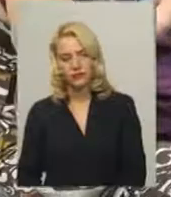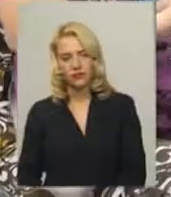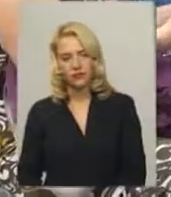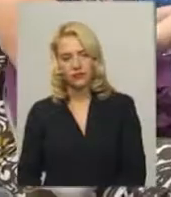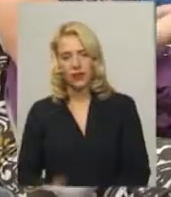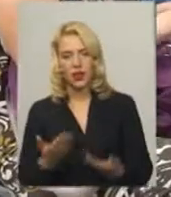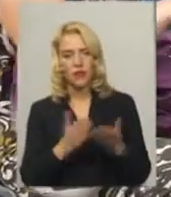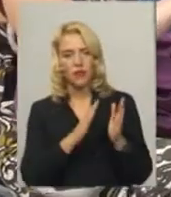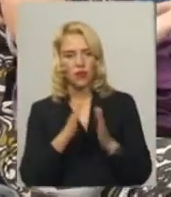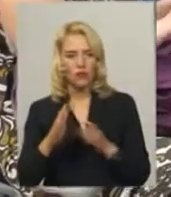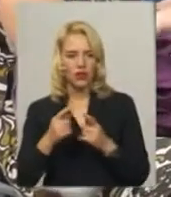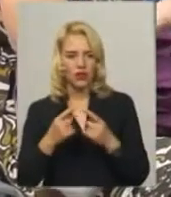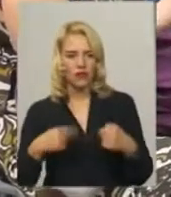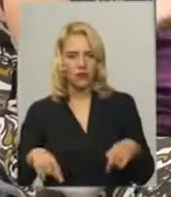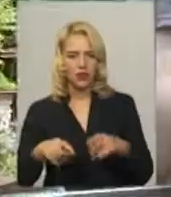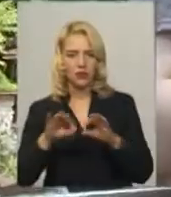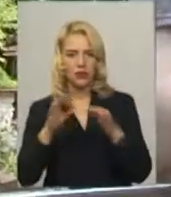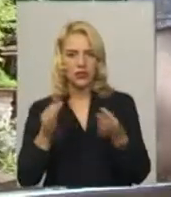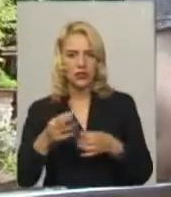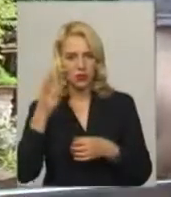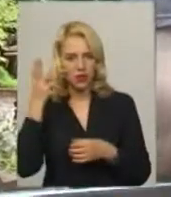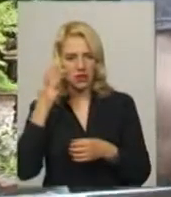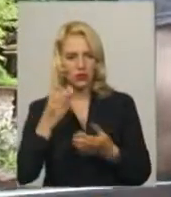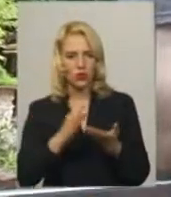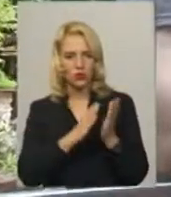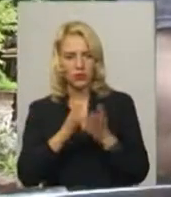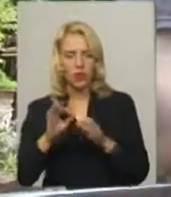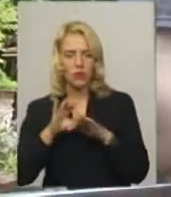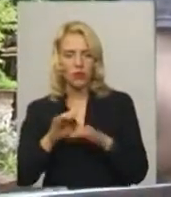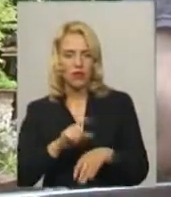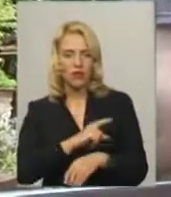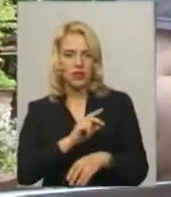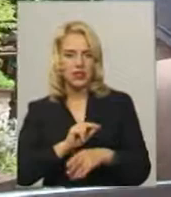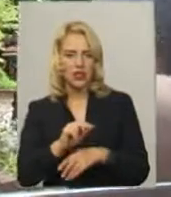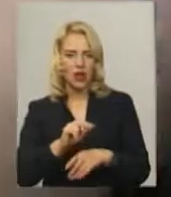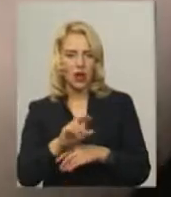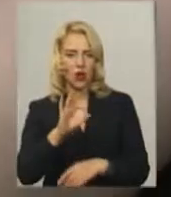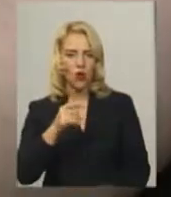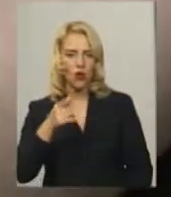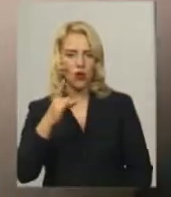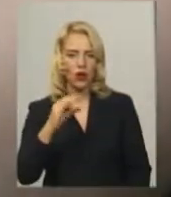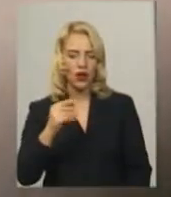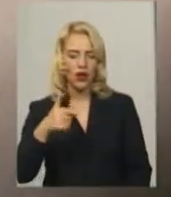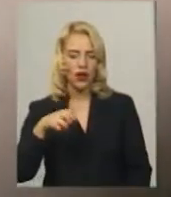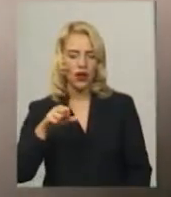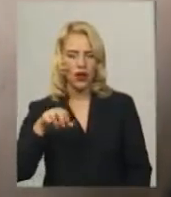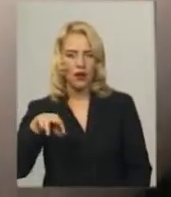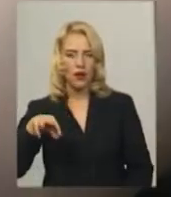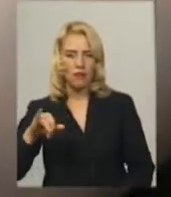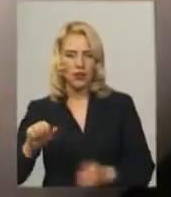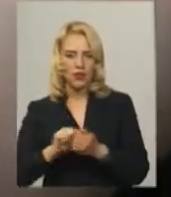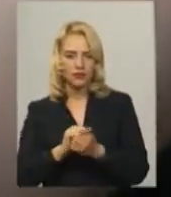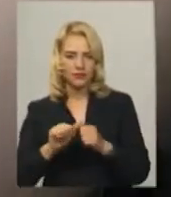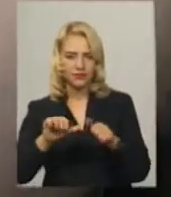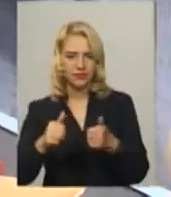Бібліотекарі відділу мистець Хмельницької універсальної наукової бібліотеки провели майстер-клас з оригами. Були схеми для ознайомлення дітей з технікою та вже